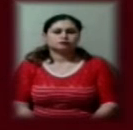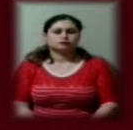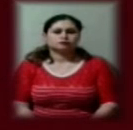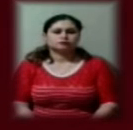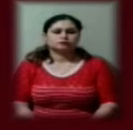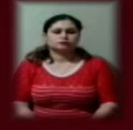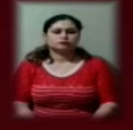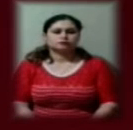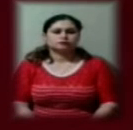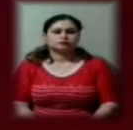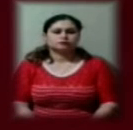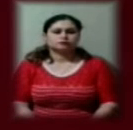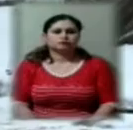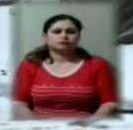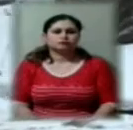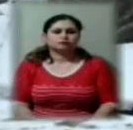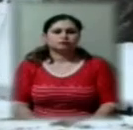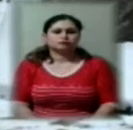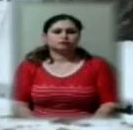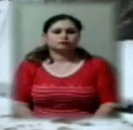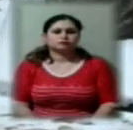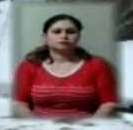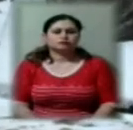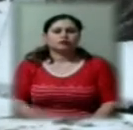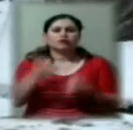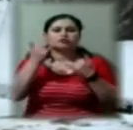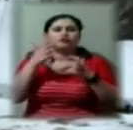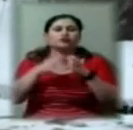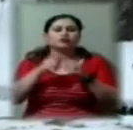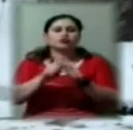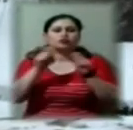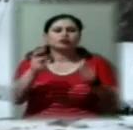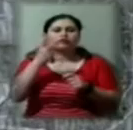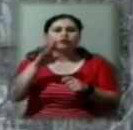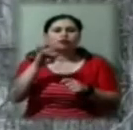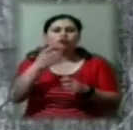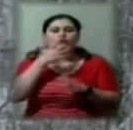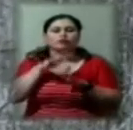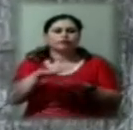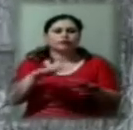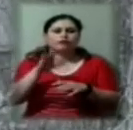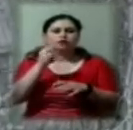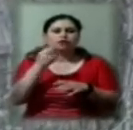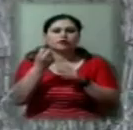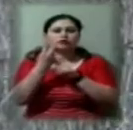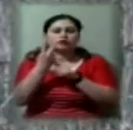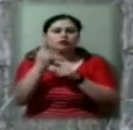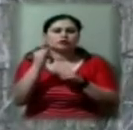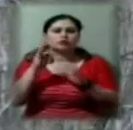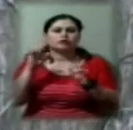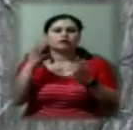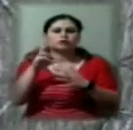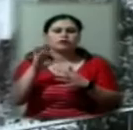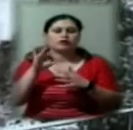І як наслідок води і тепла. Сьогодні у Херсоні відкрили два пункти обігріву. На Вишневій 12 і на вулиці Святих Кирила і